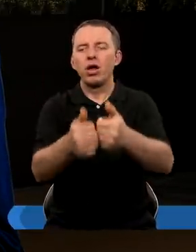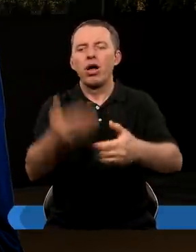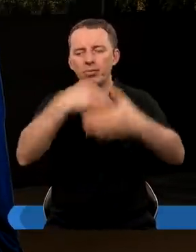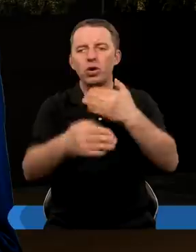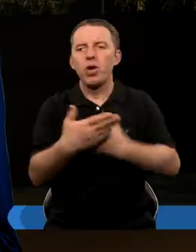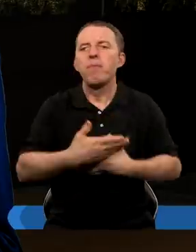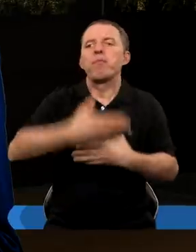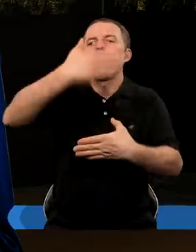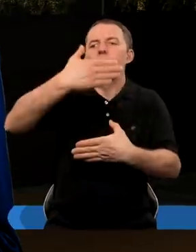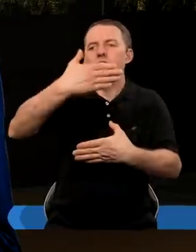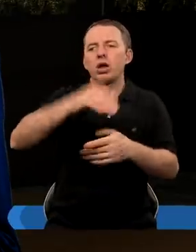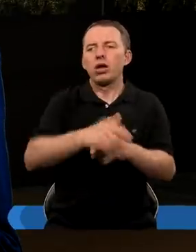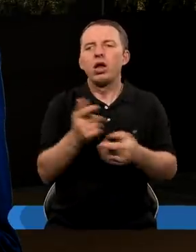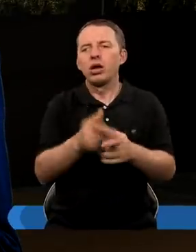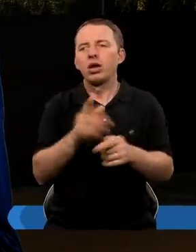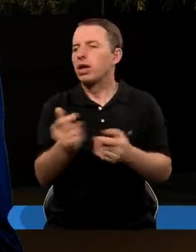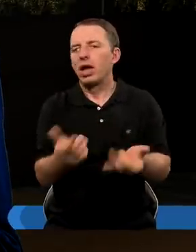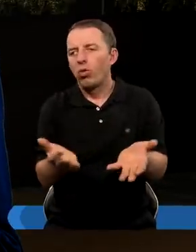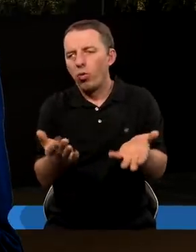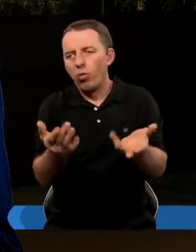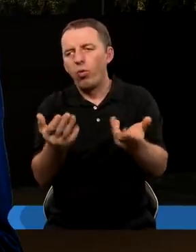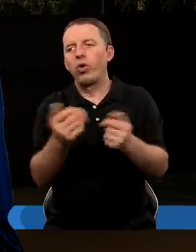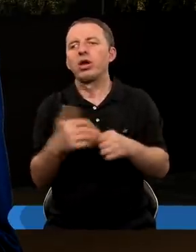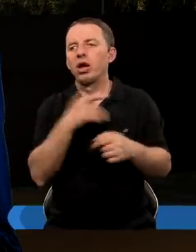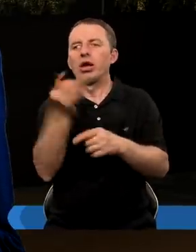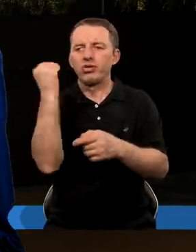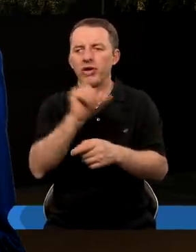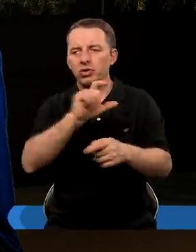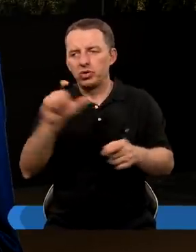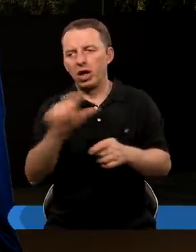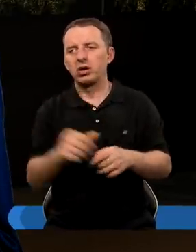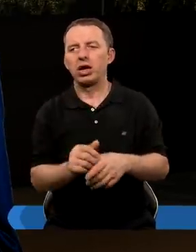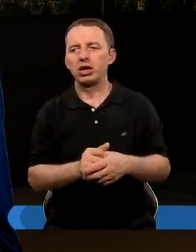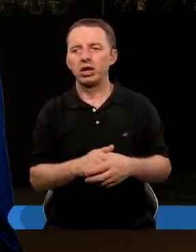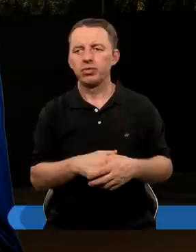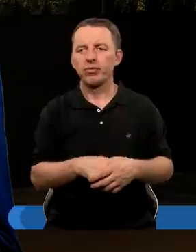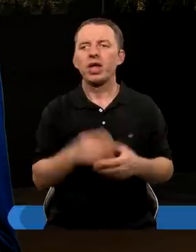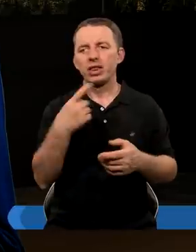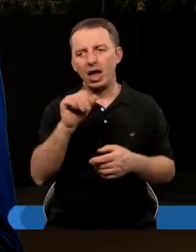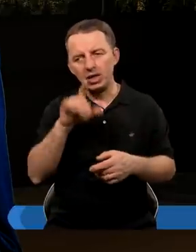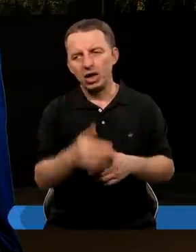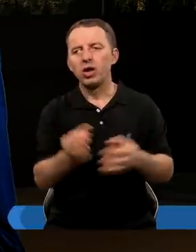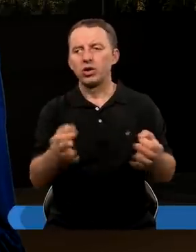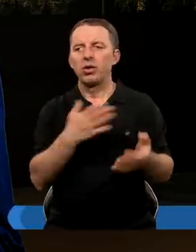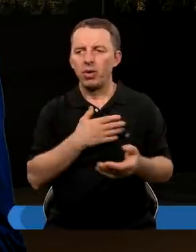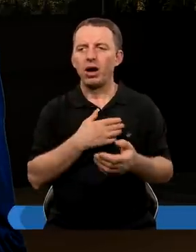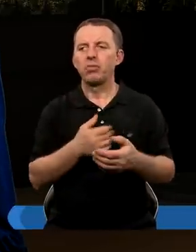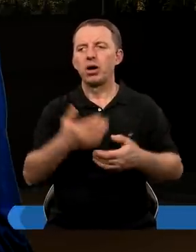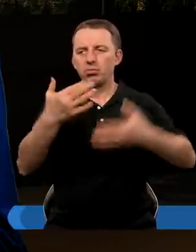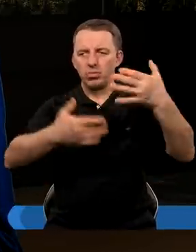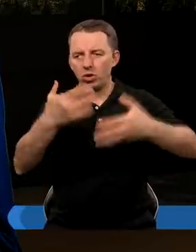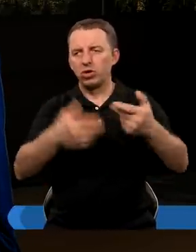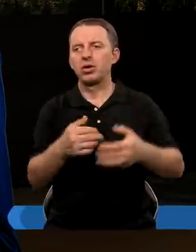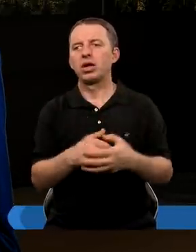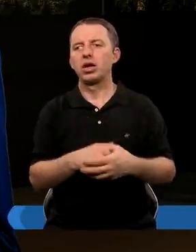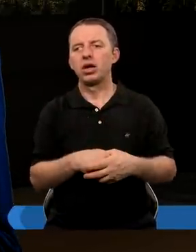pod murem wręcz. Nawiemy, dzisiaj nie jest tak łatwo się ukryć jak w czasach chociażby Daniela. Dzisiaj mamy monitoring,